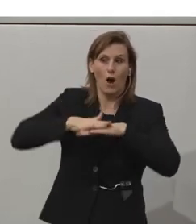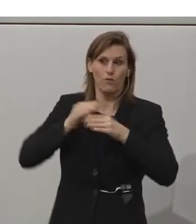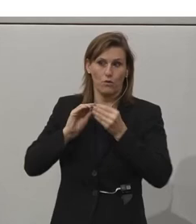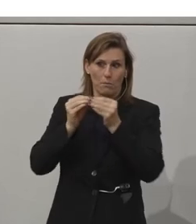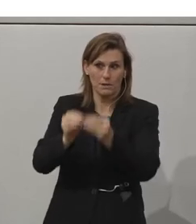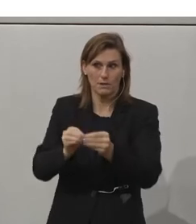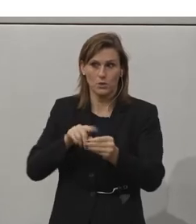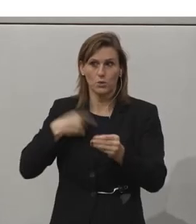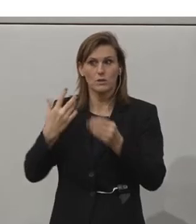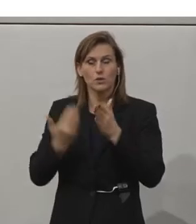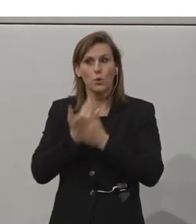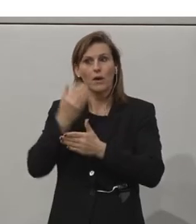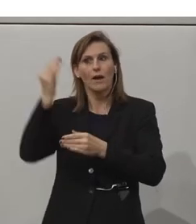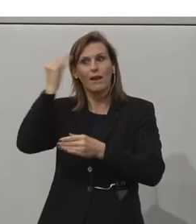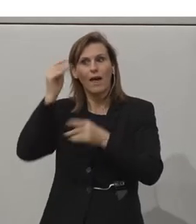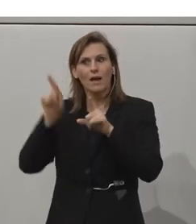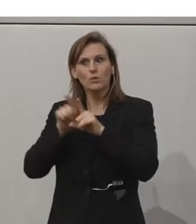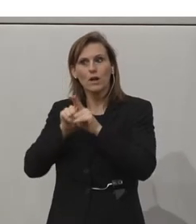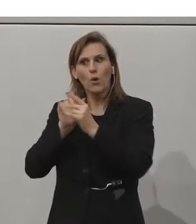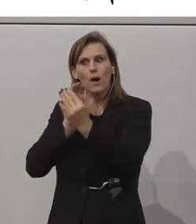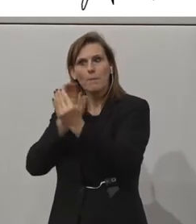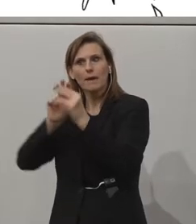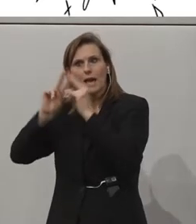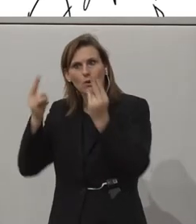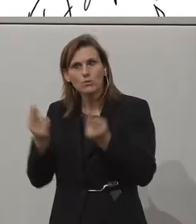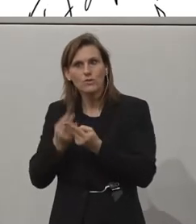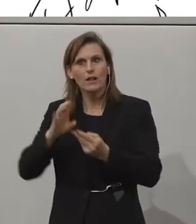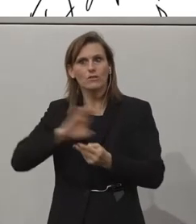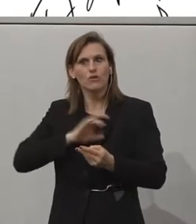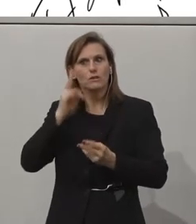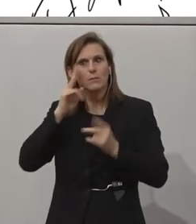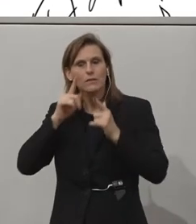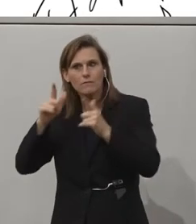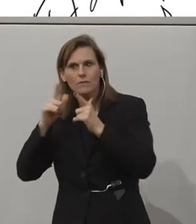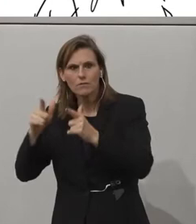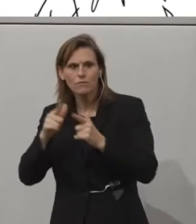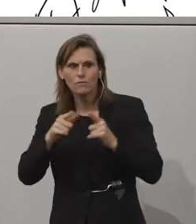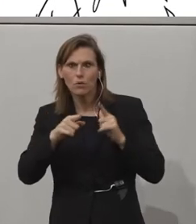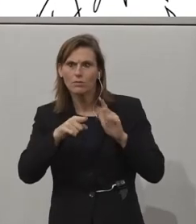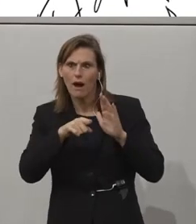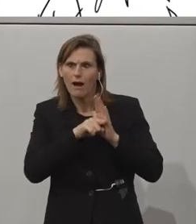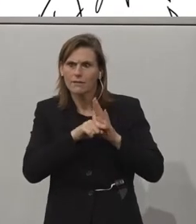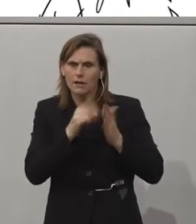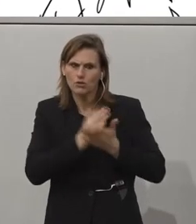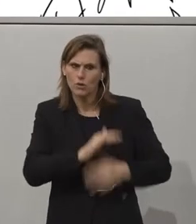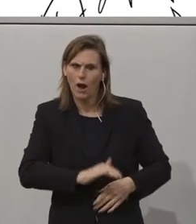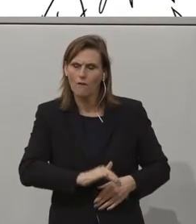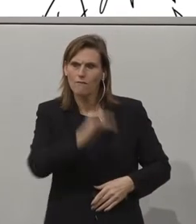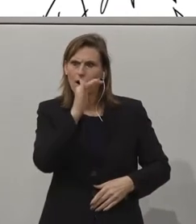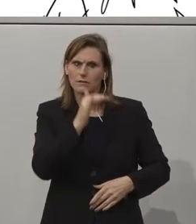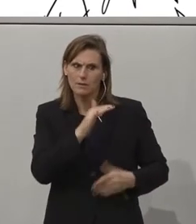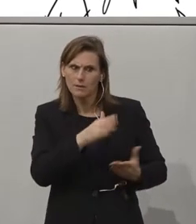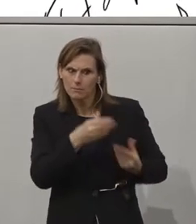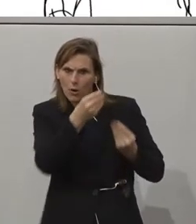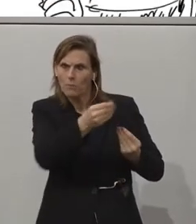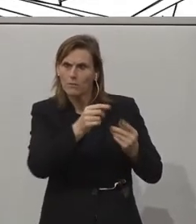Lern- und Begegnungswelt hat als mobile Chance das Potenzial, den Biografien von benachteiligten Heranwachsenden eine positive Wendung